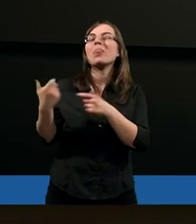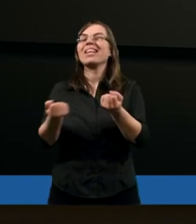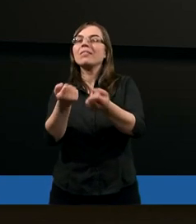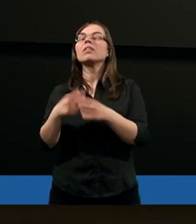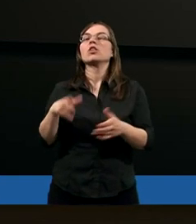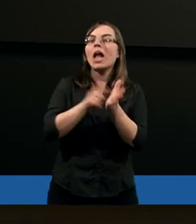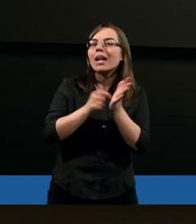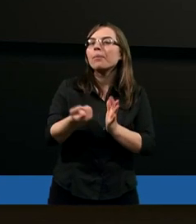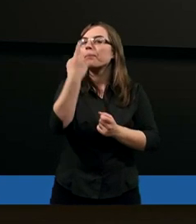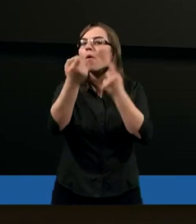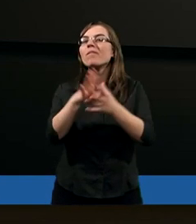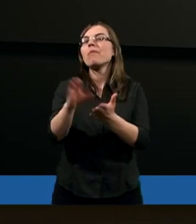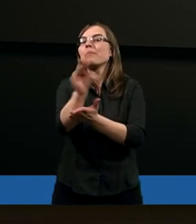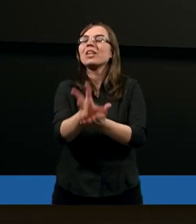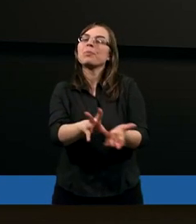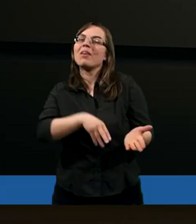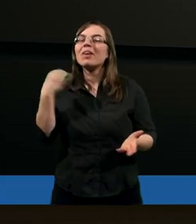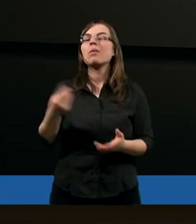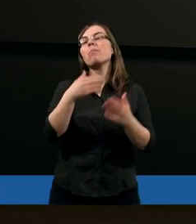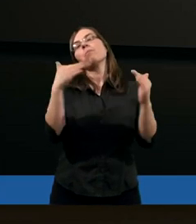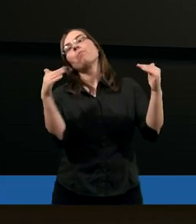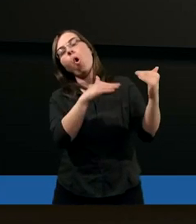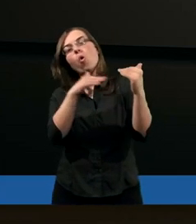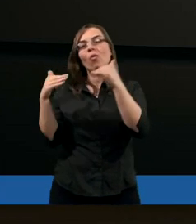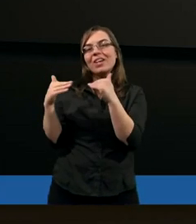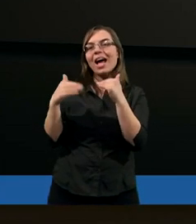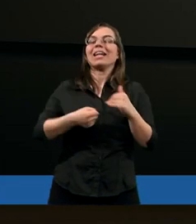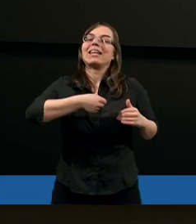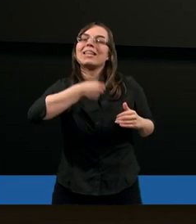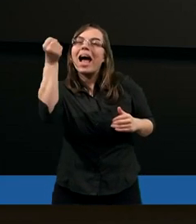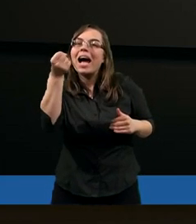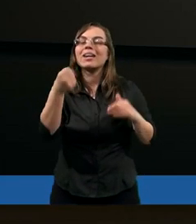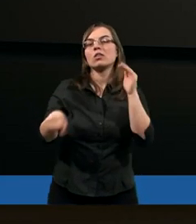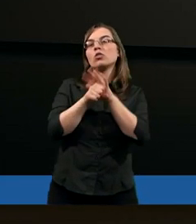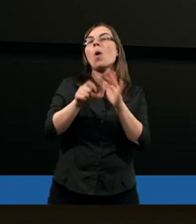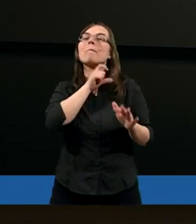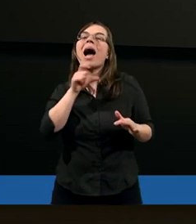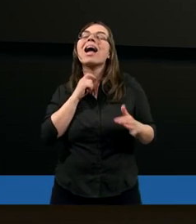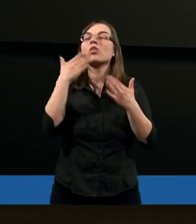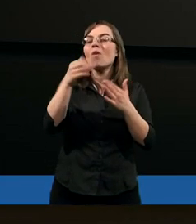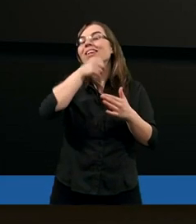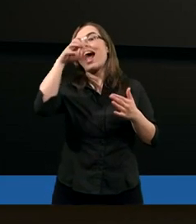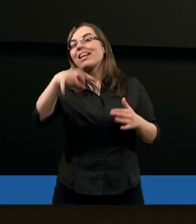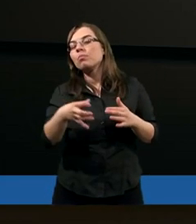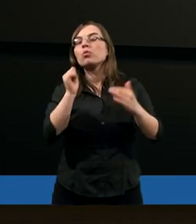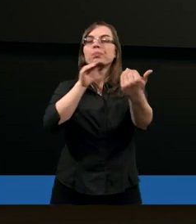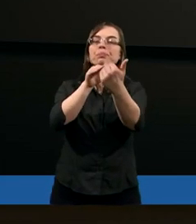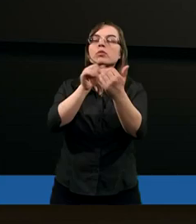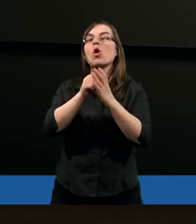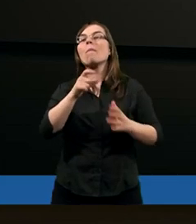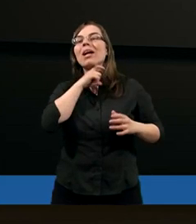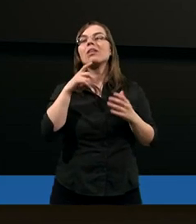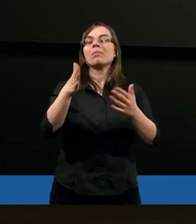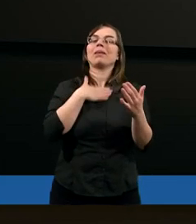pojawiający się w Piśmie Świętym, porównania starszych do pasterzy. Na wzór Pana